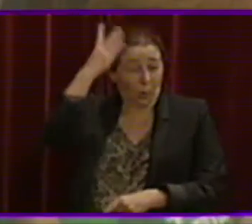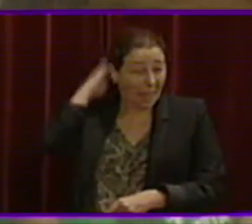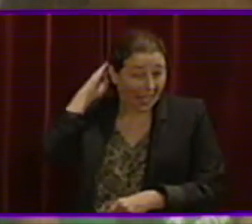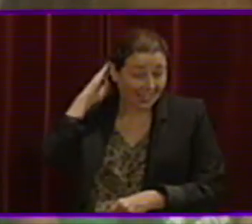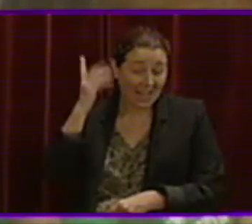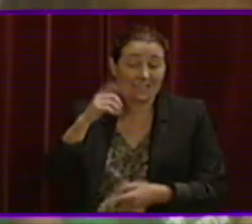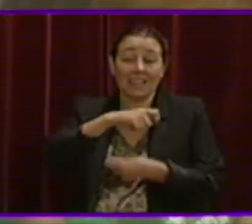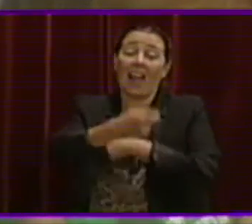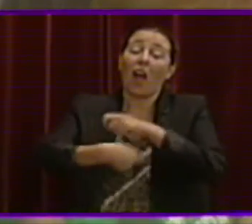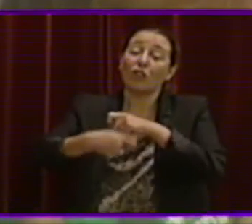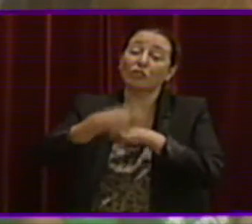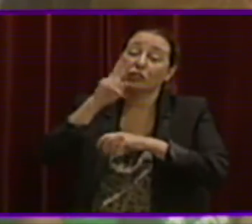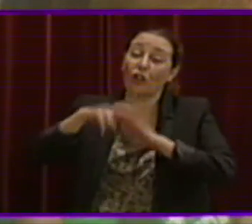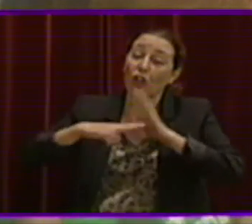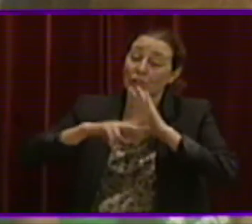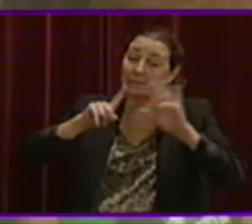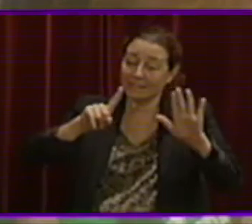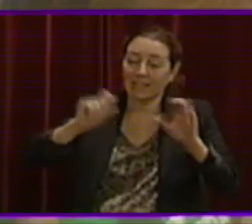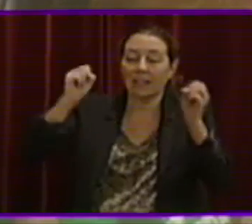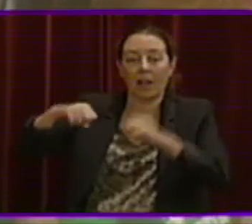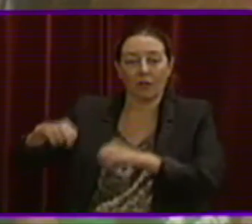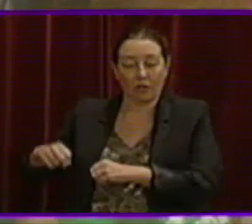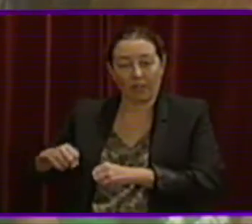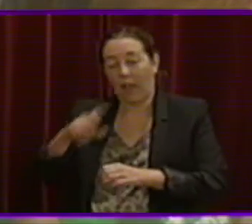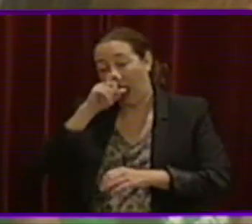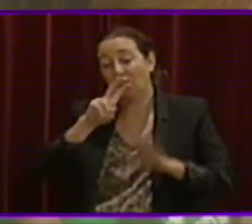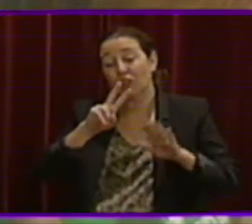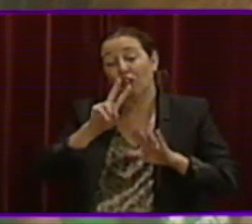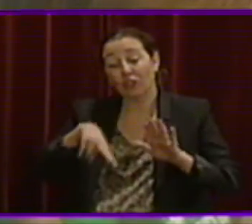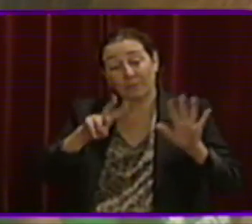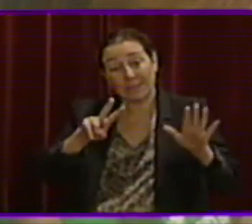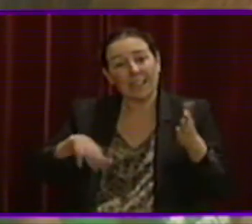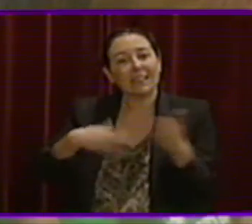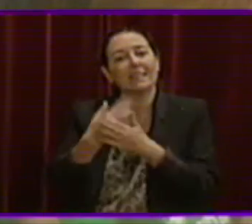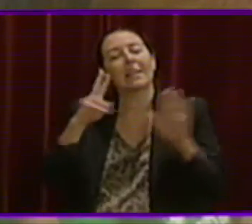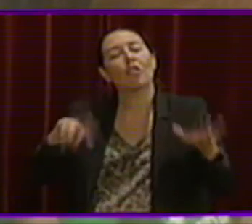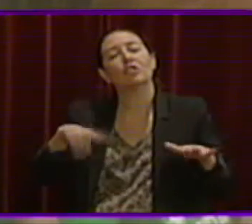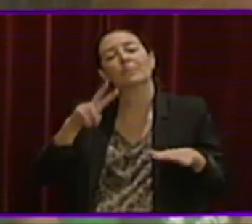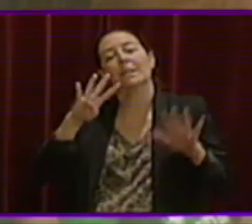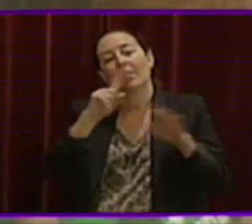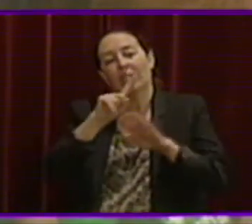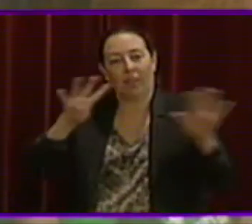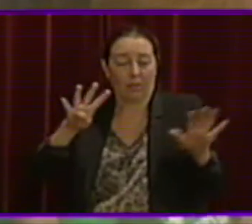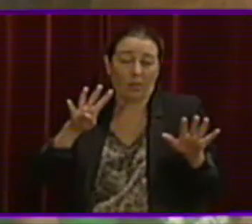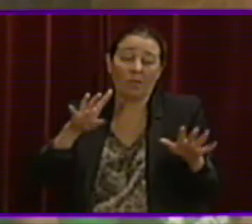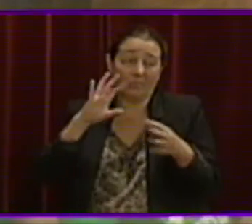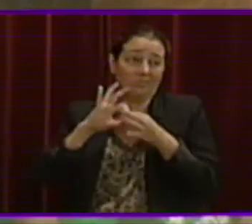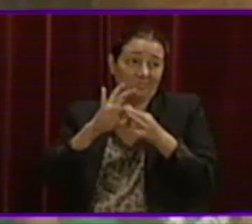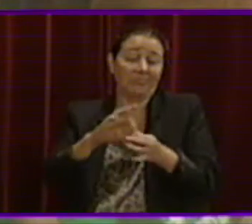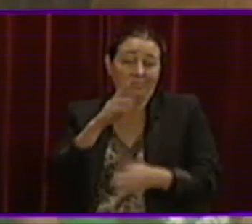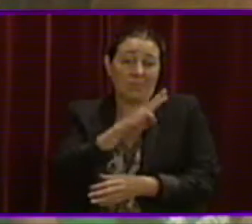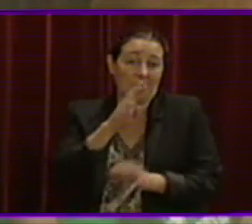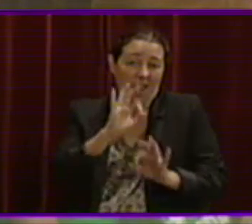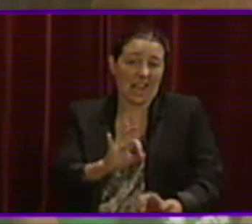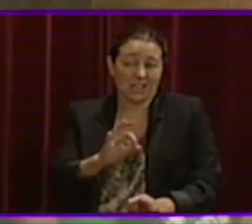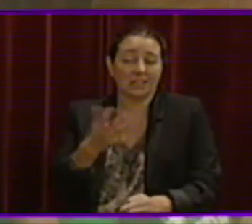qui va concertar una sèrie d'aules des del 2007 fins al 2009, molt coherent amb la política del Partit Popular de desprestigi